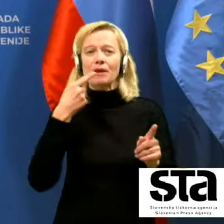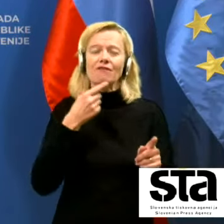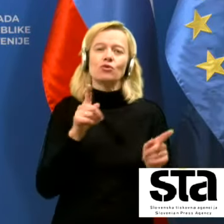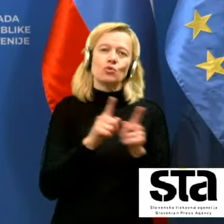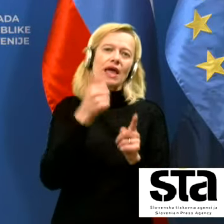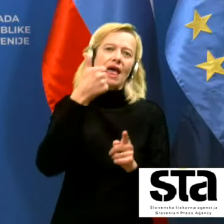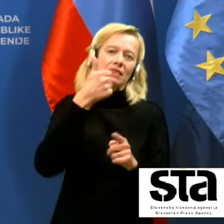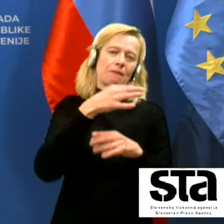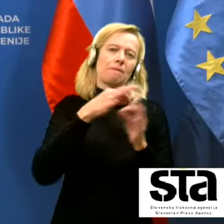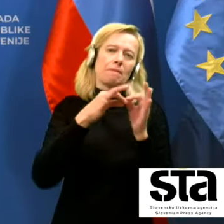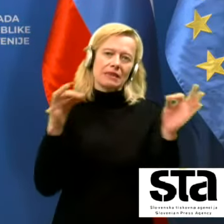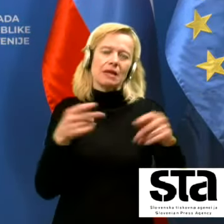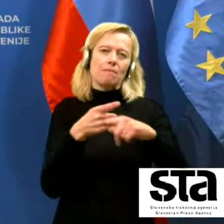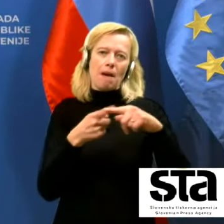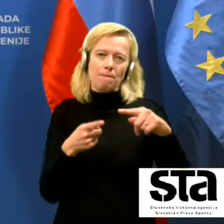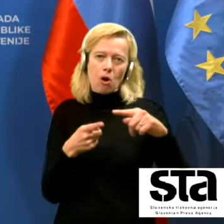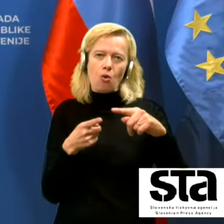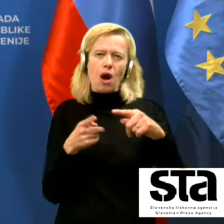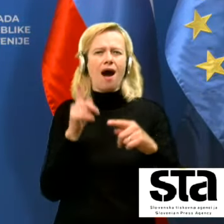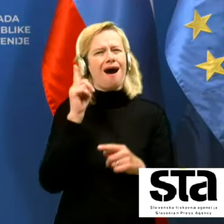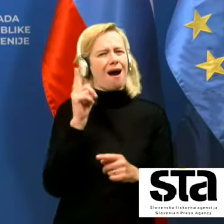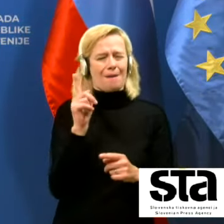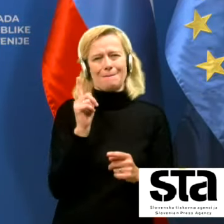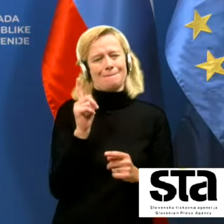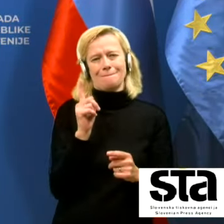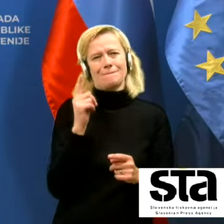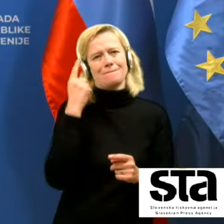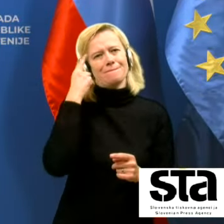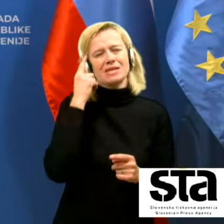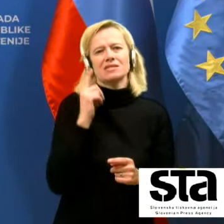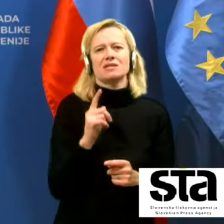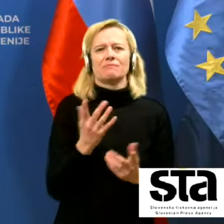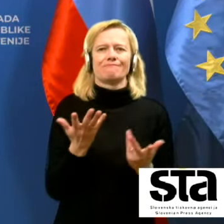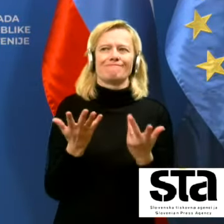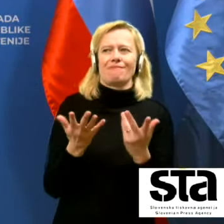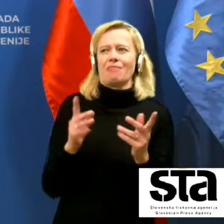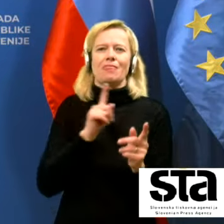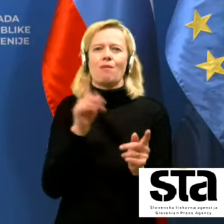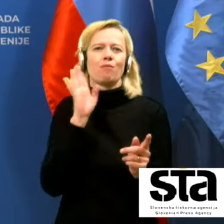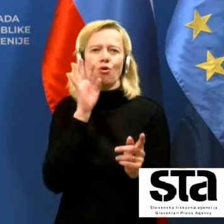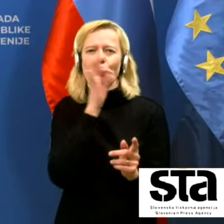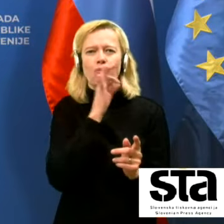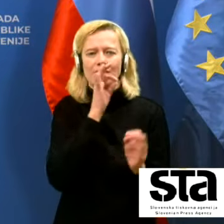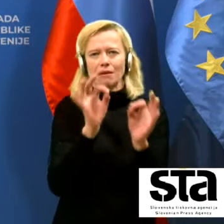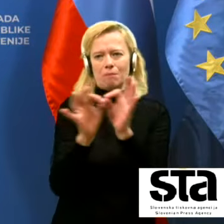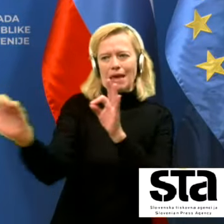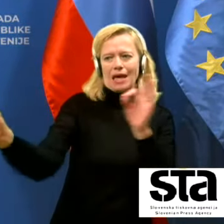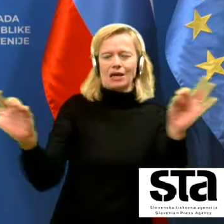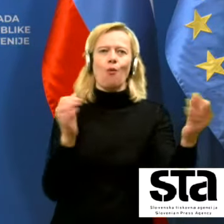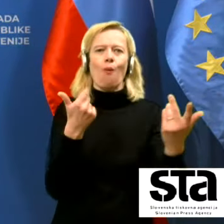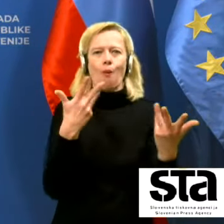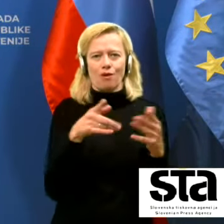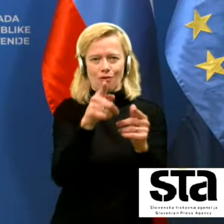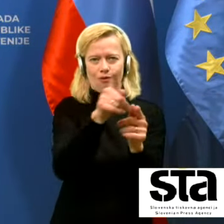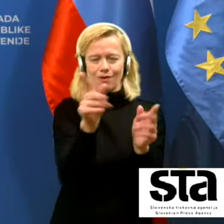da verjetno tu ne bo nihče hodil za nikom razumetrom. Dejstvo je, da moramo razumeti, da je sveda